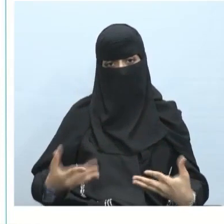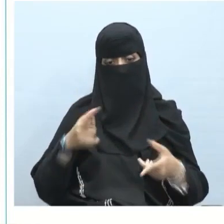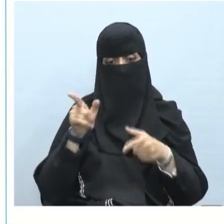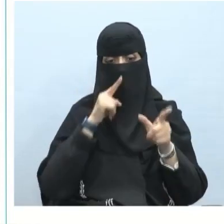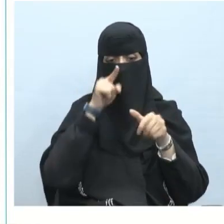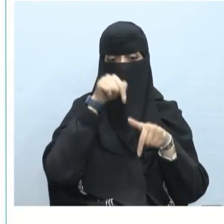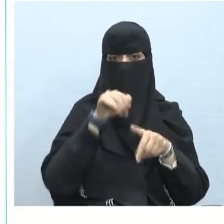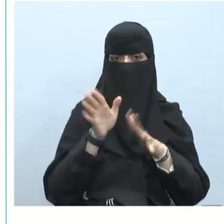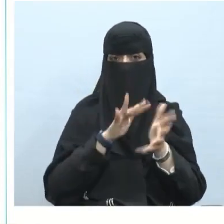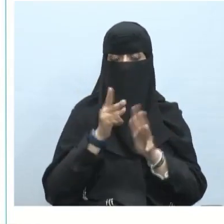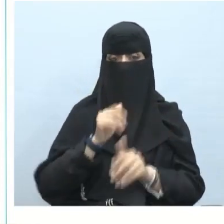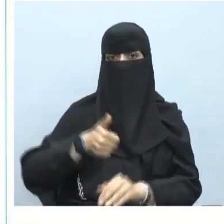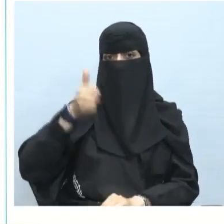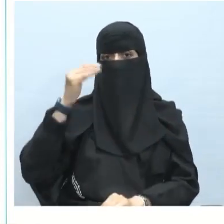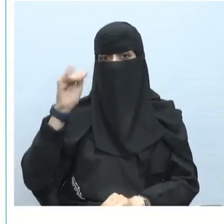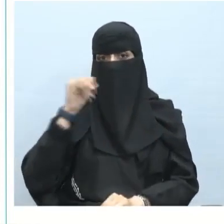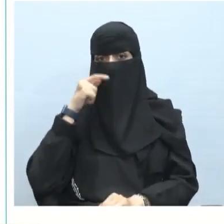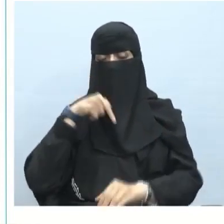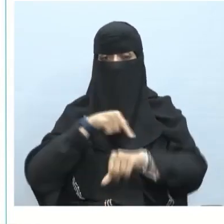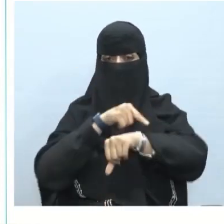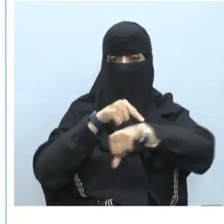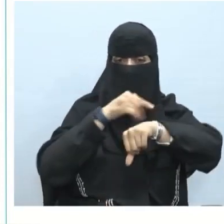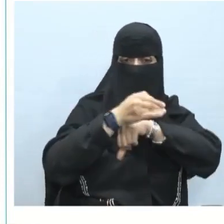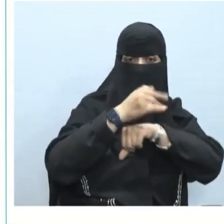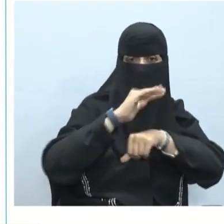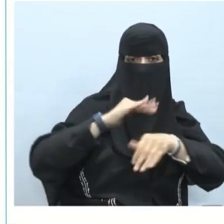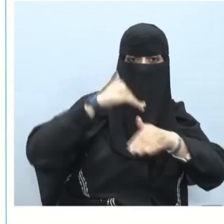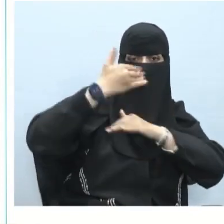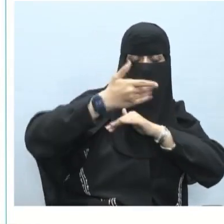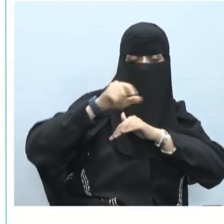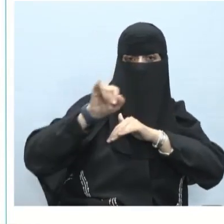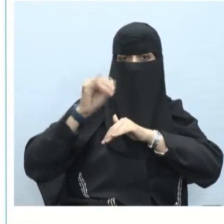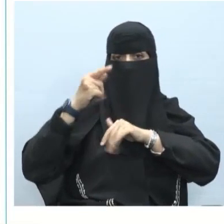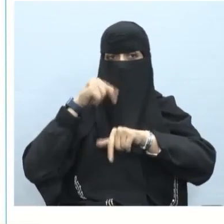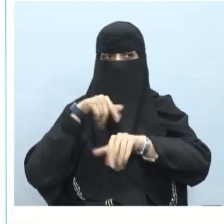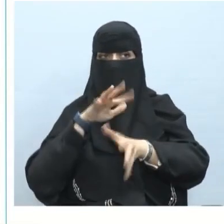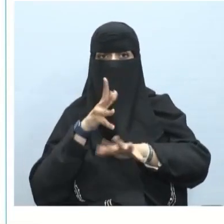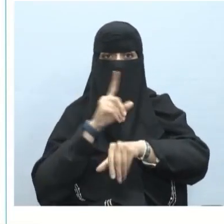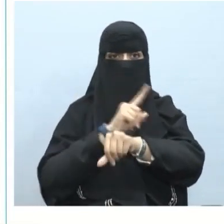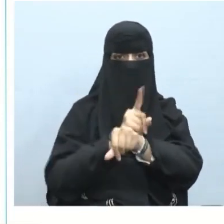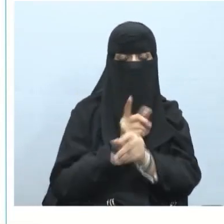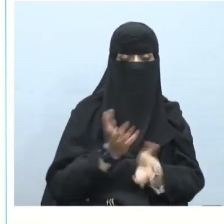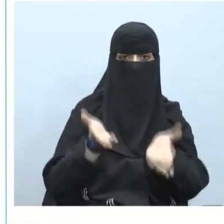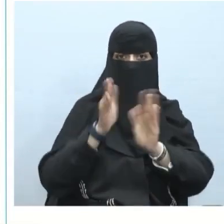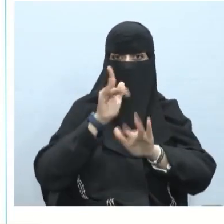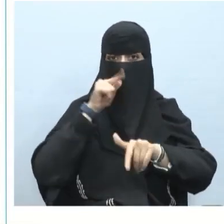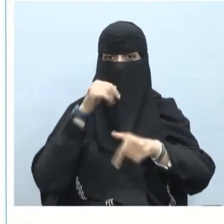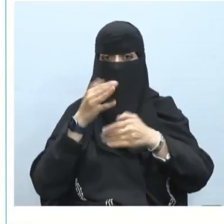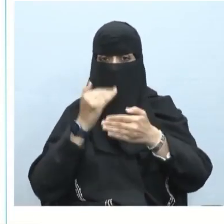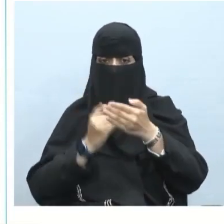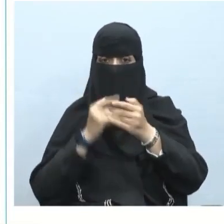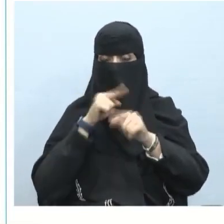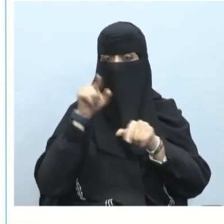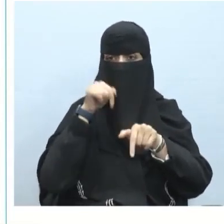أن يكون أحمد تأخر عن المجيء بعد محمد بساعة أو أكثر أو أقل